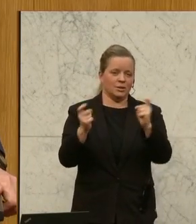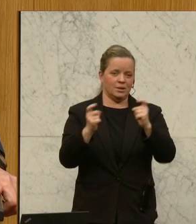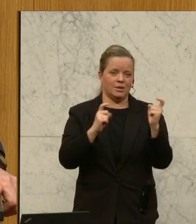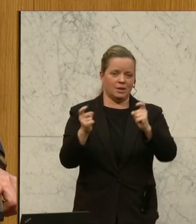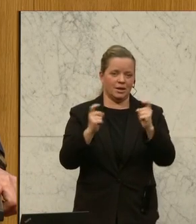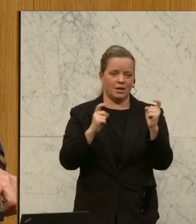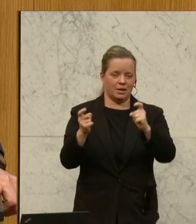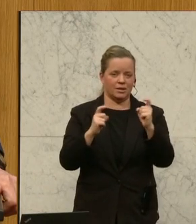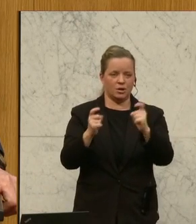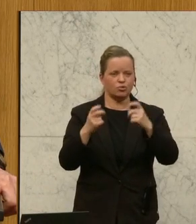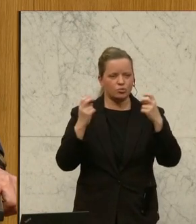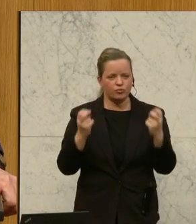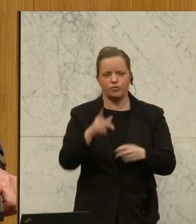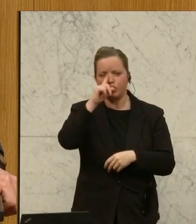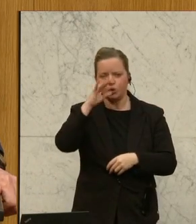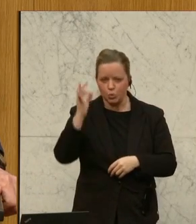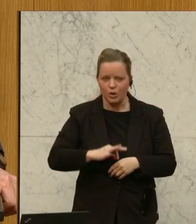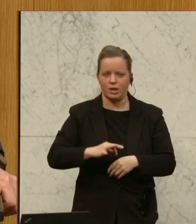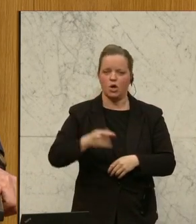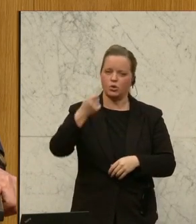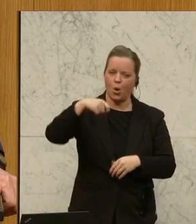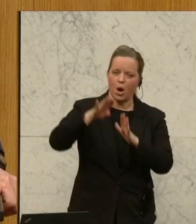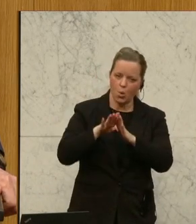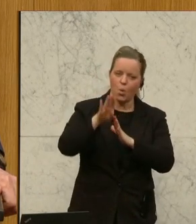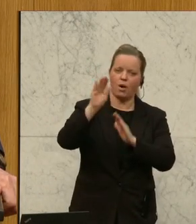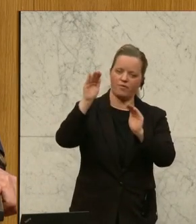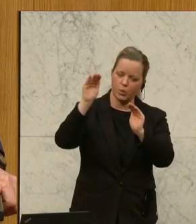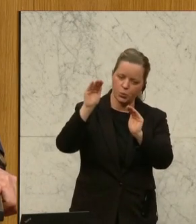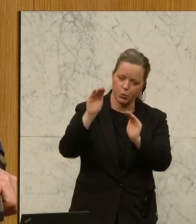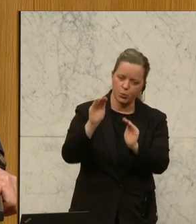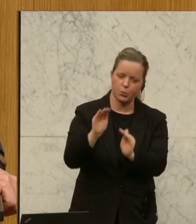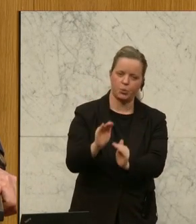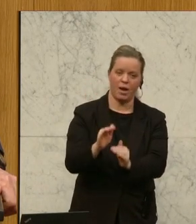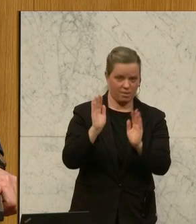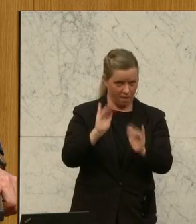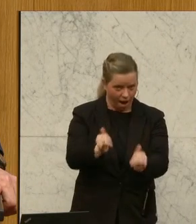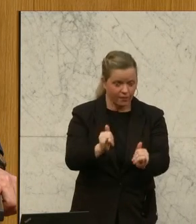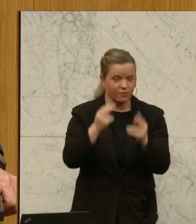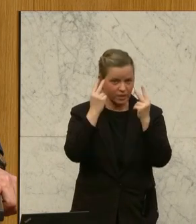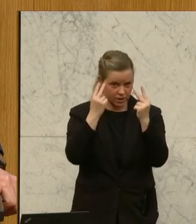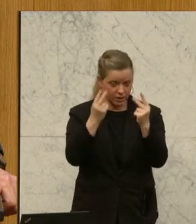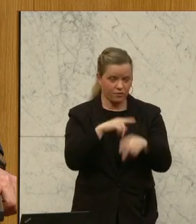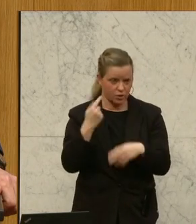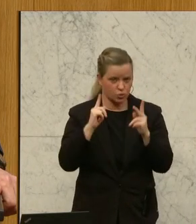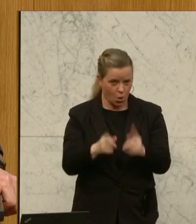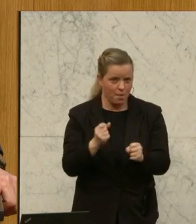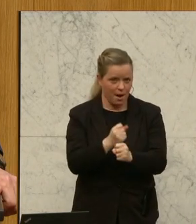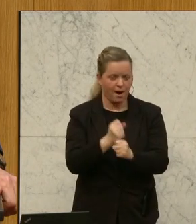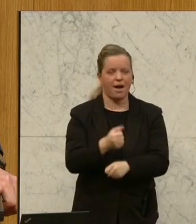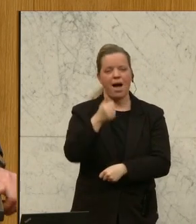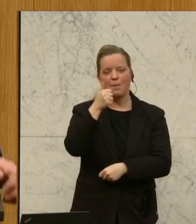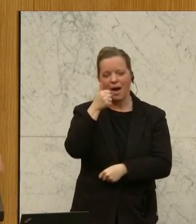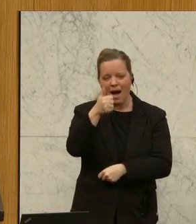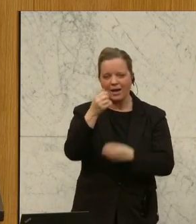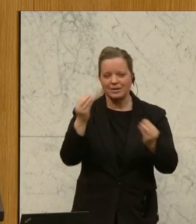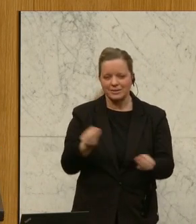versuchen, die Teuerung zu lindern. Das ist ganz wichtig, dass wir das tun, aber Sie müssen eines immer mitbedenken.